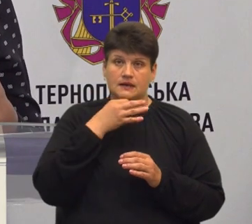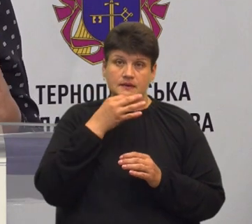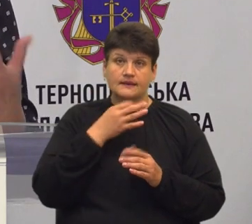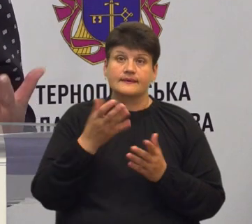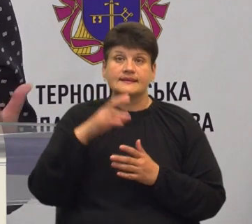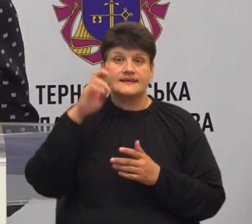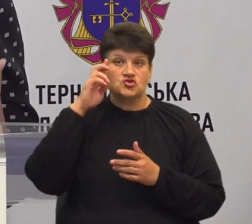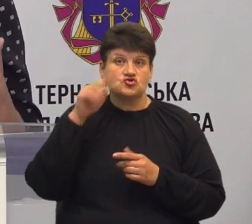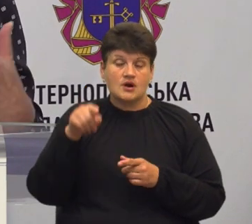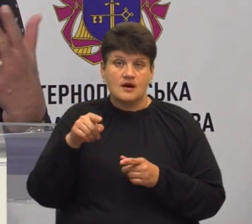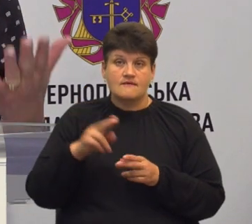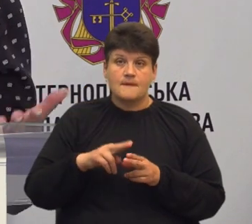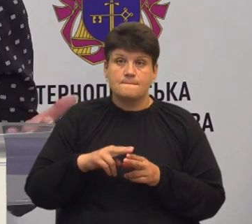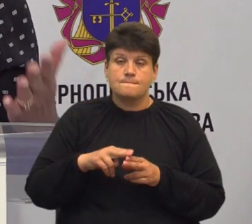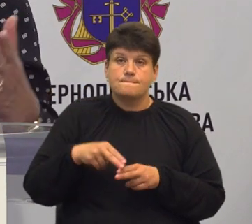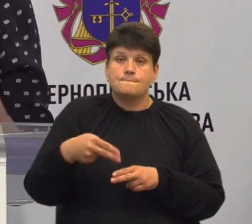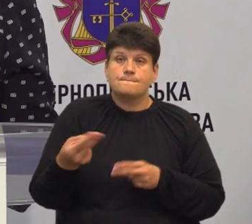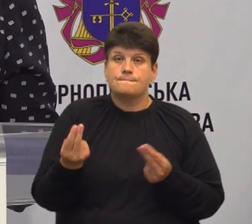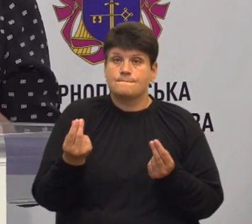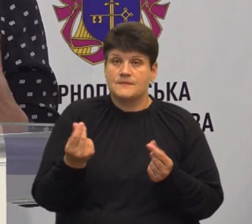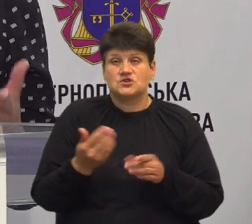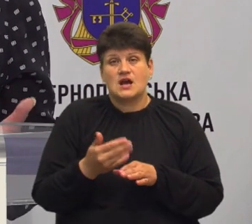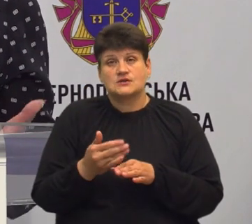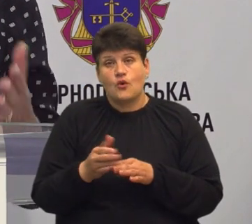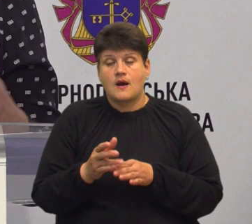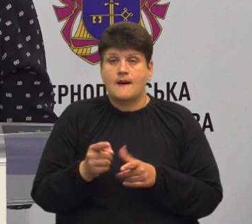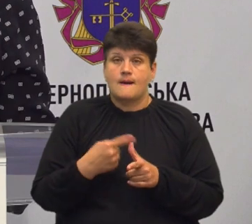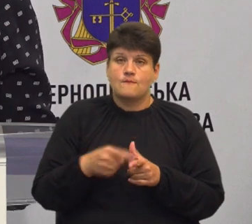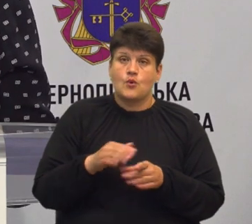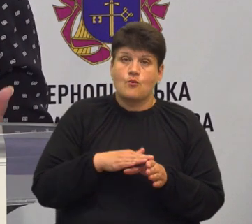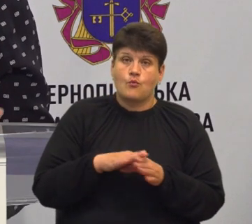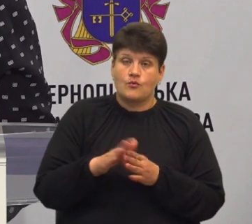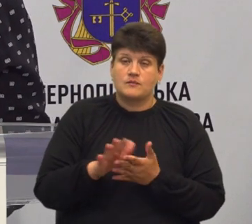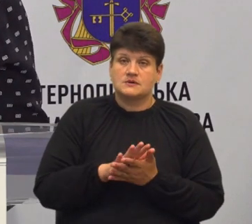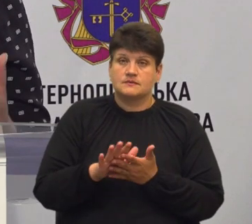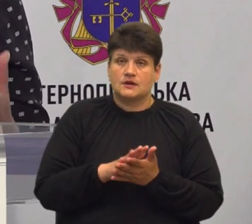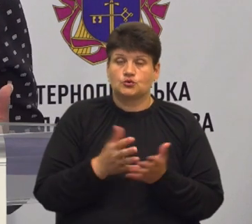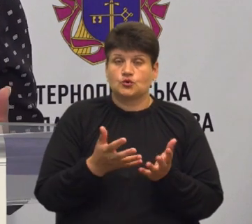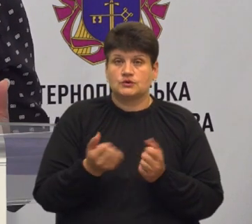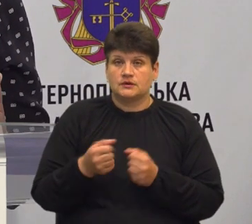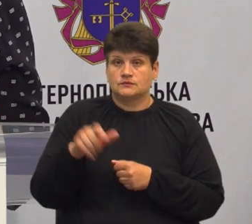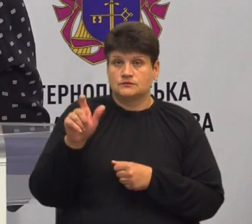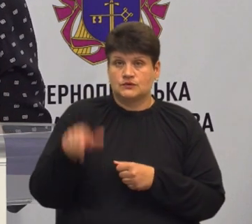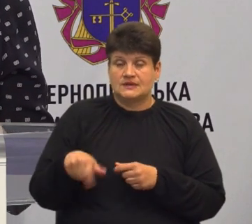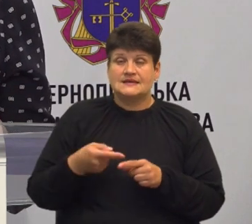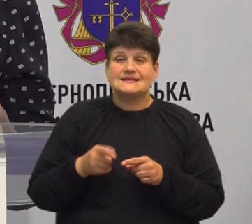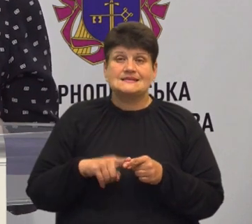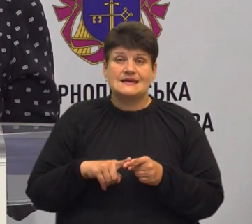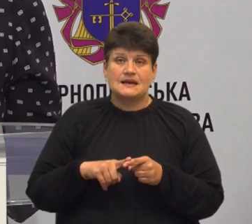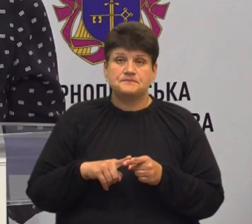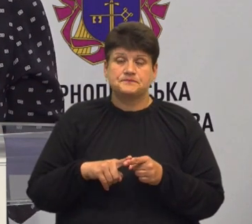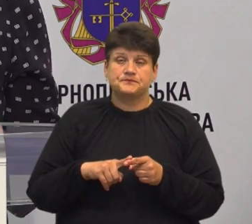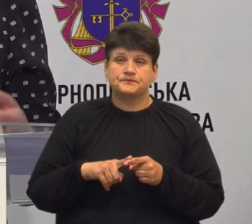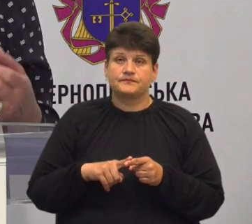компенсує частково або повністю безоплатно отримує пацієнт. Це певні